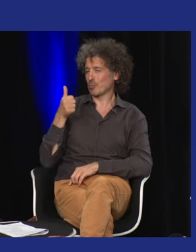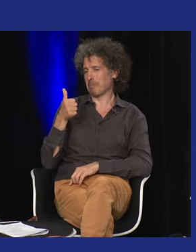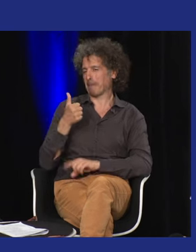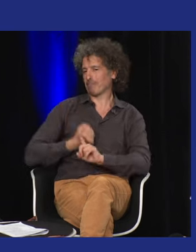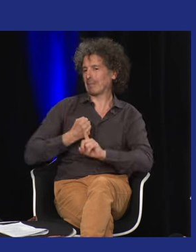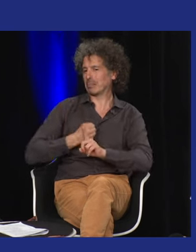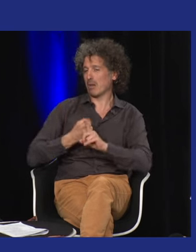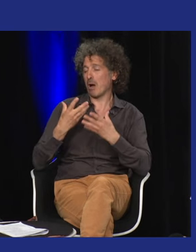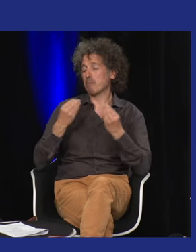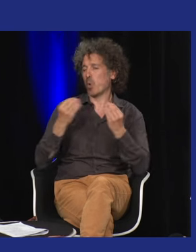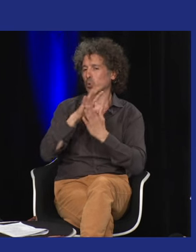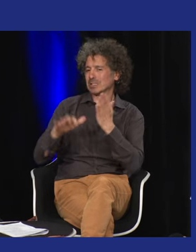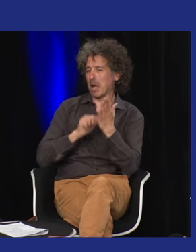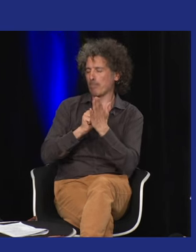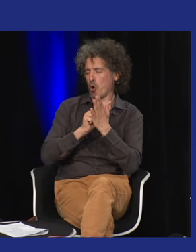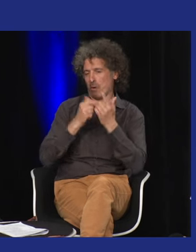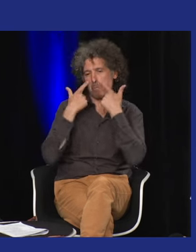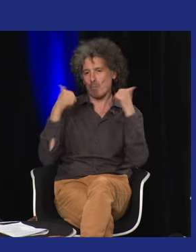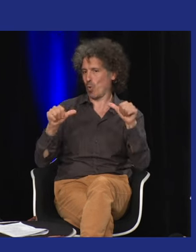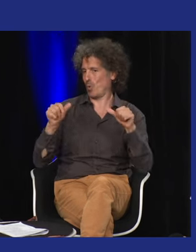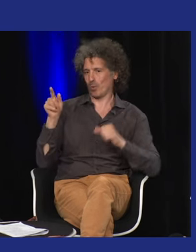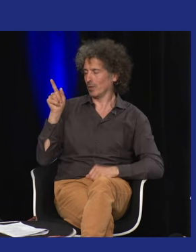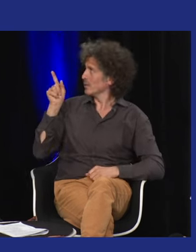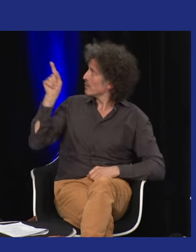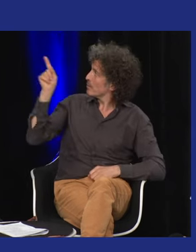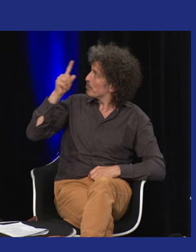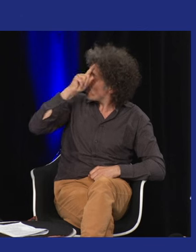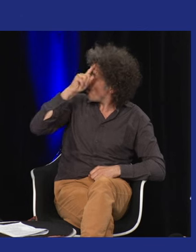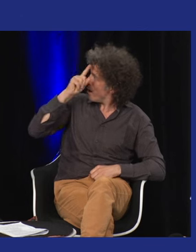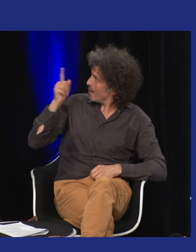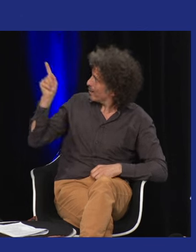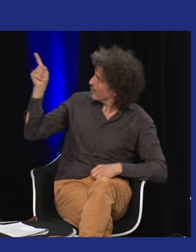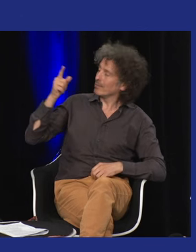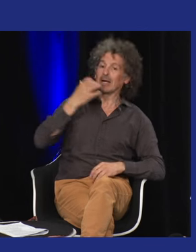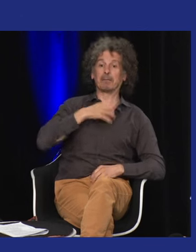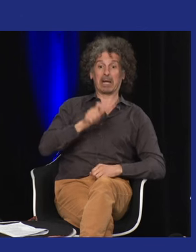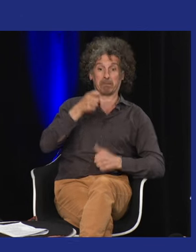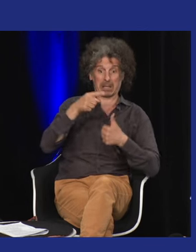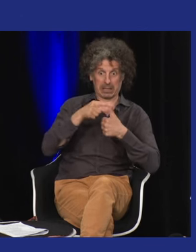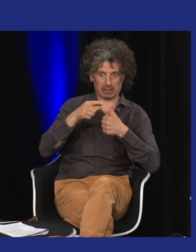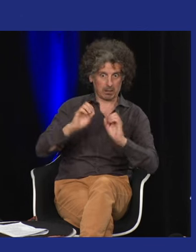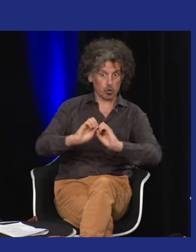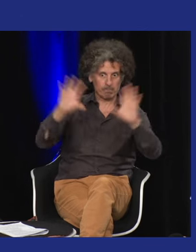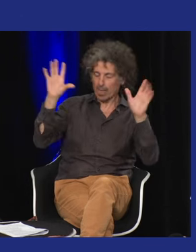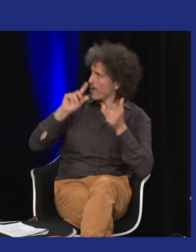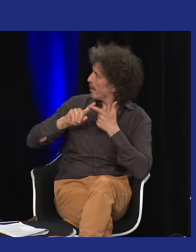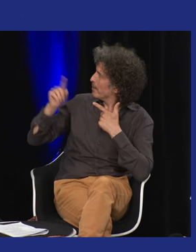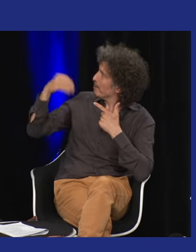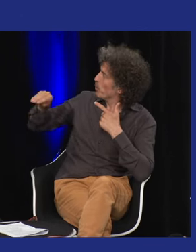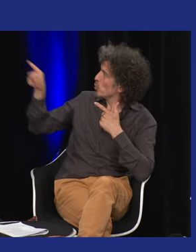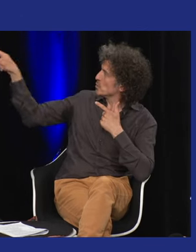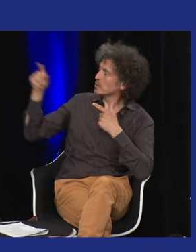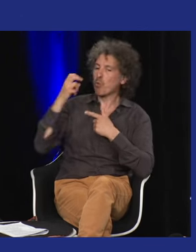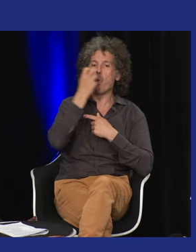d'origine hollandaise, mais qui a fait beaucoup de peintures symboliques. Et on voit,